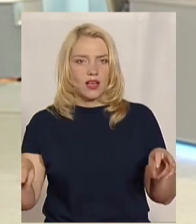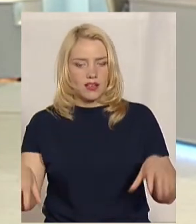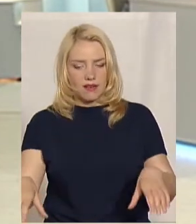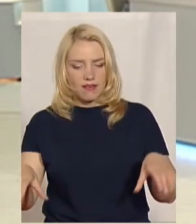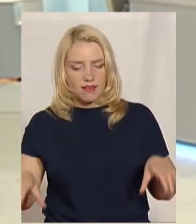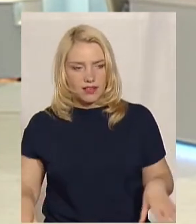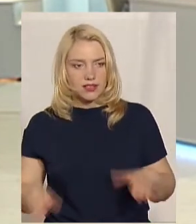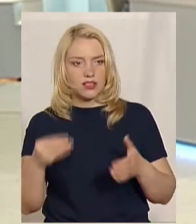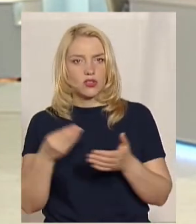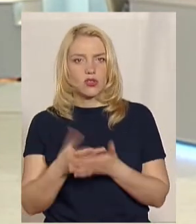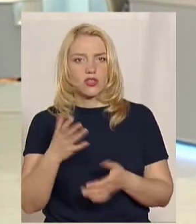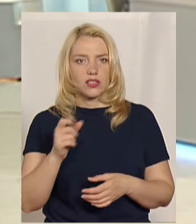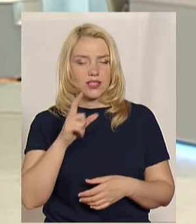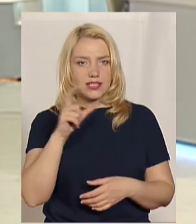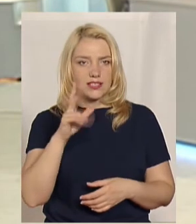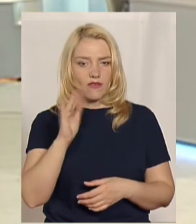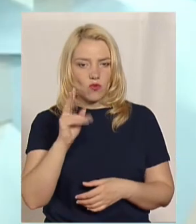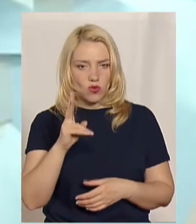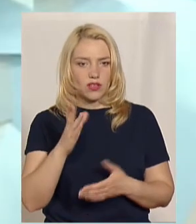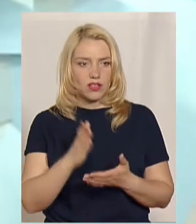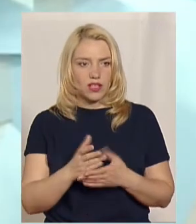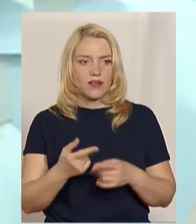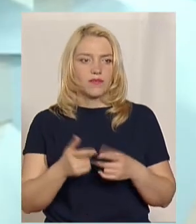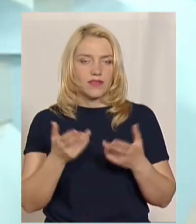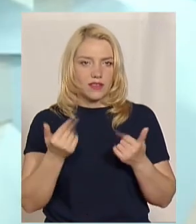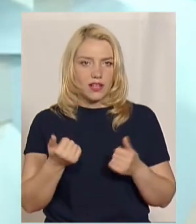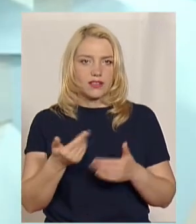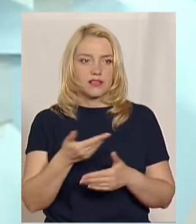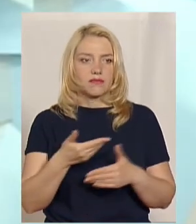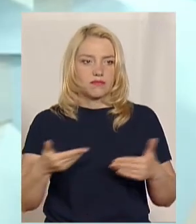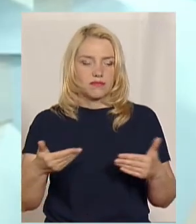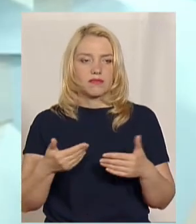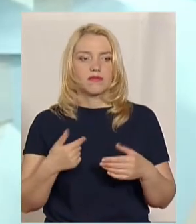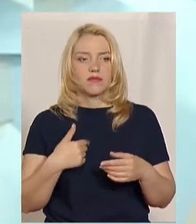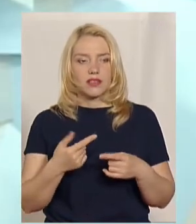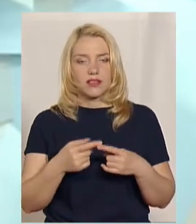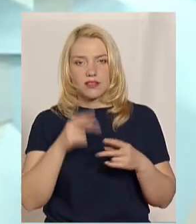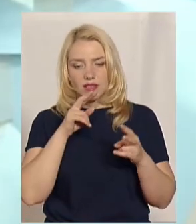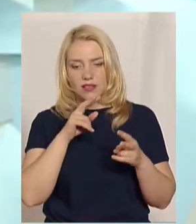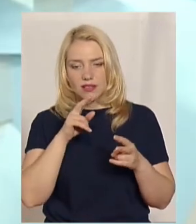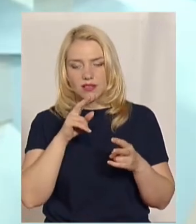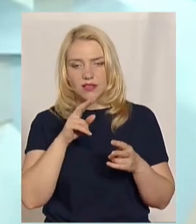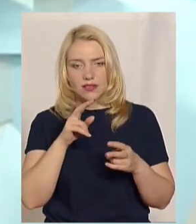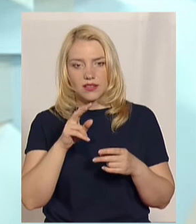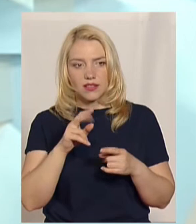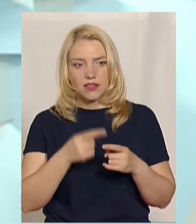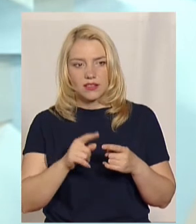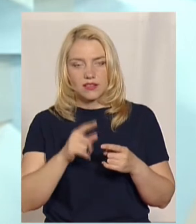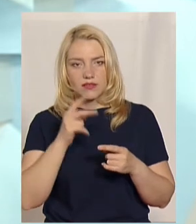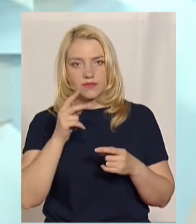і звук. Це у вас все є? Та, ну, ми, до речі, дбали за цим апаратом нашим.